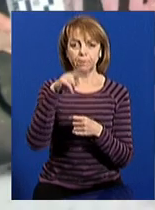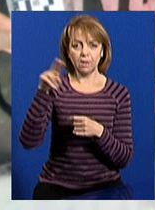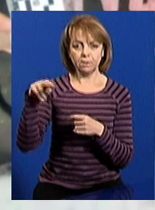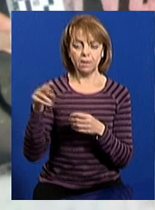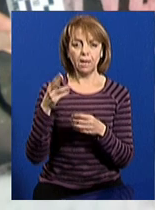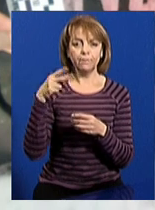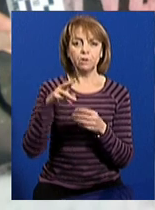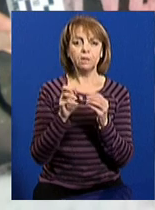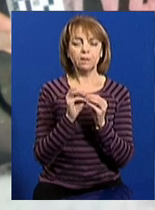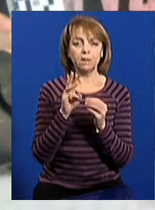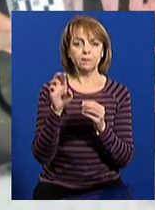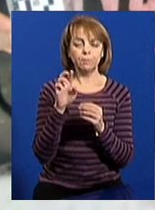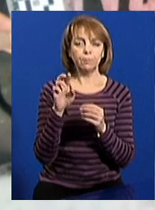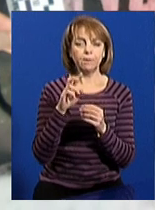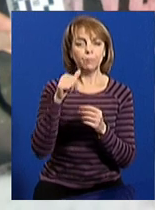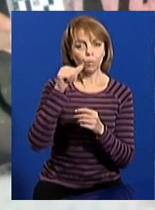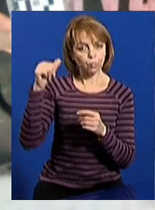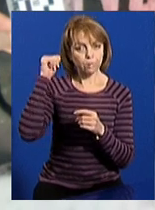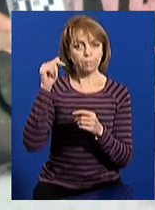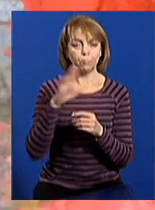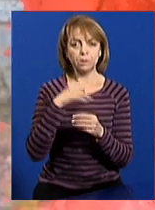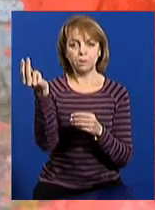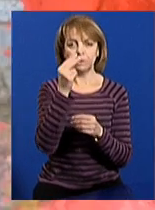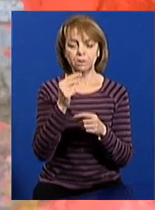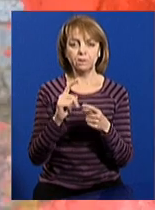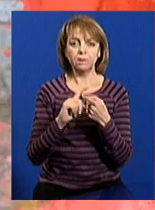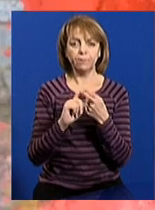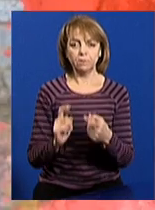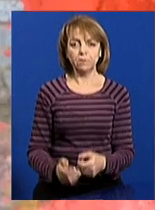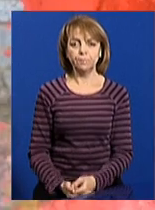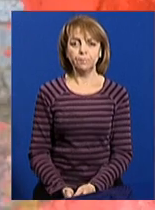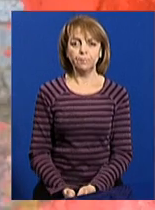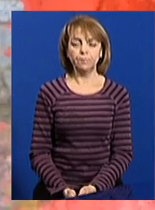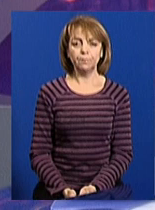березня минулого року на ньому намалювали свастику.